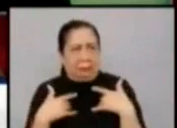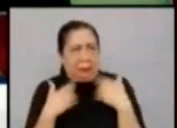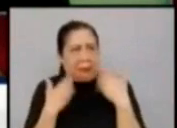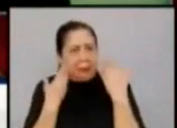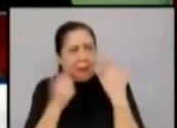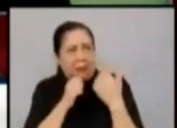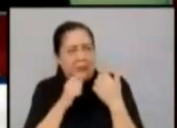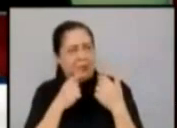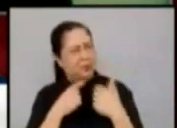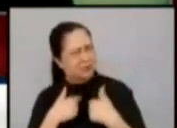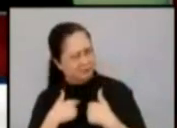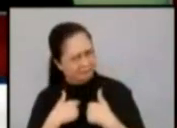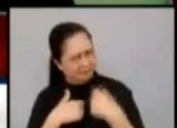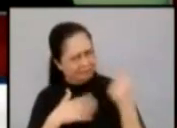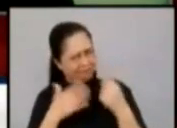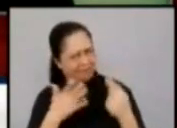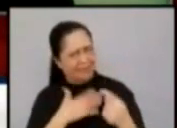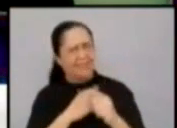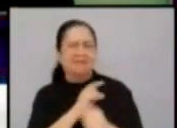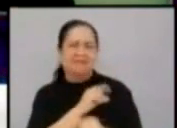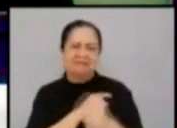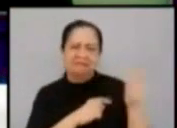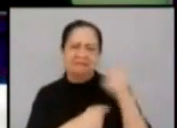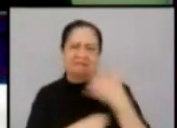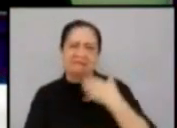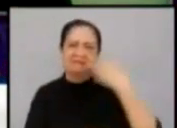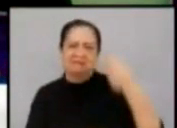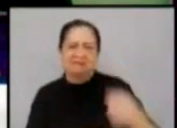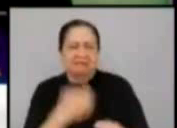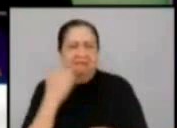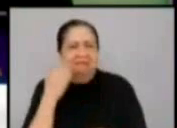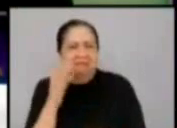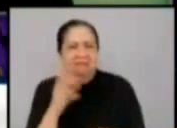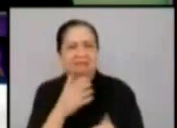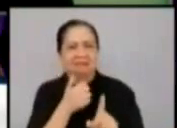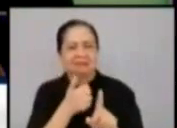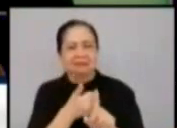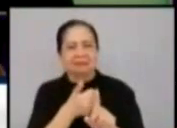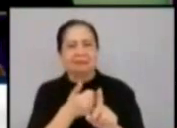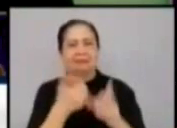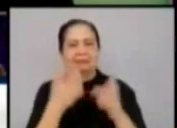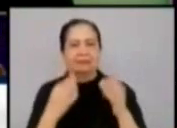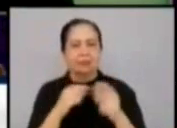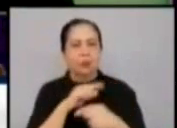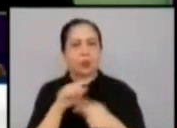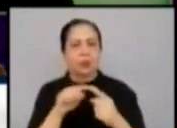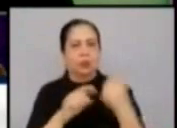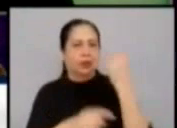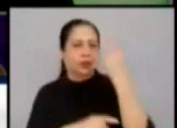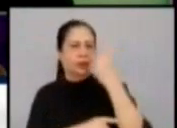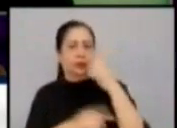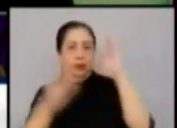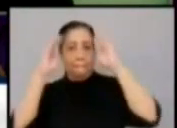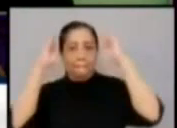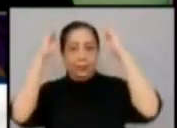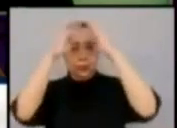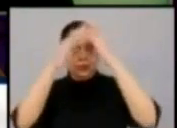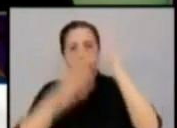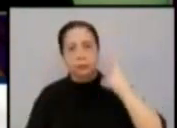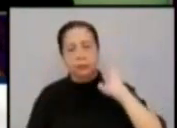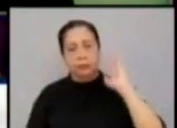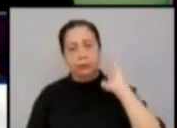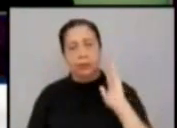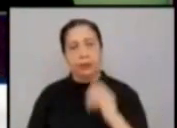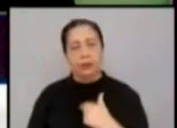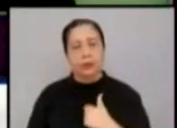who has piety, knowledge, prudence, and integrity of life. I really